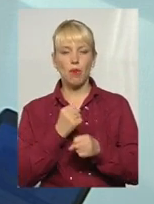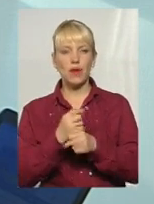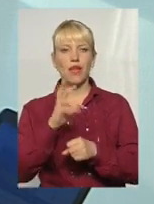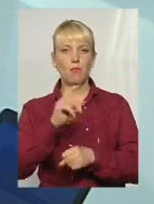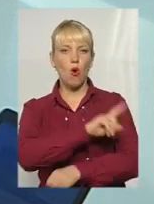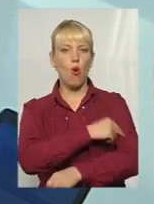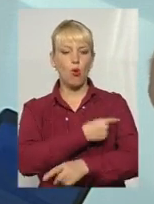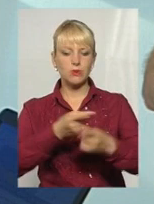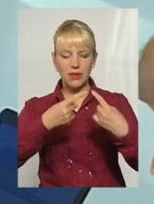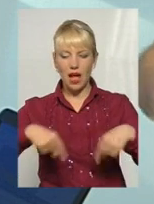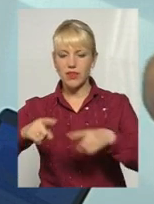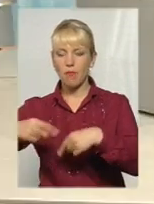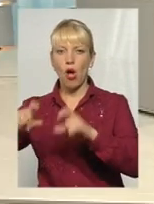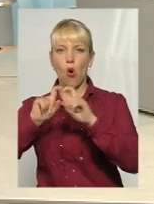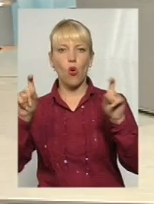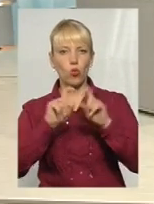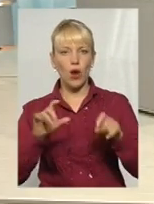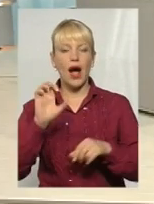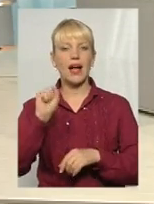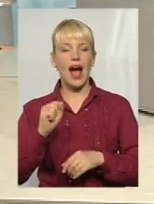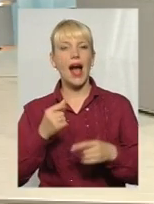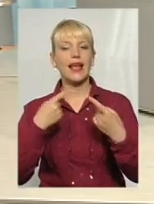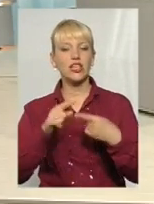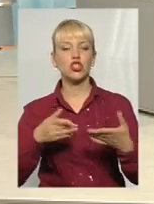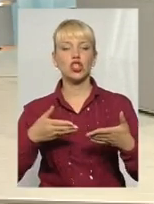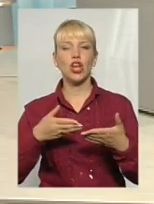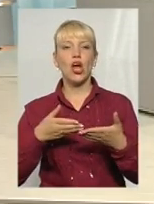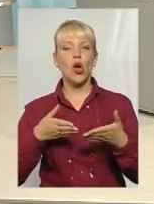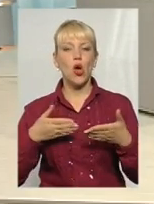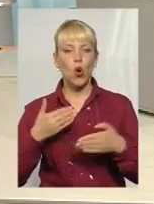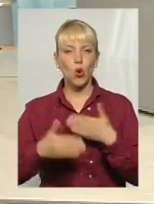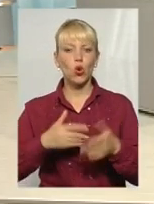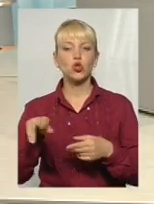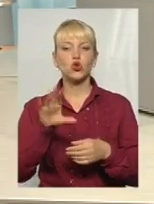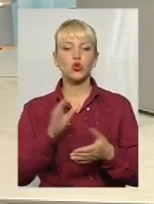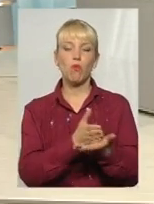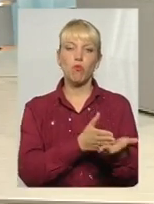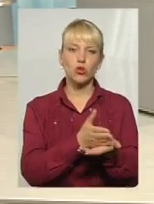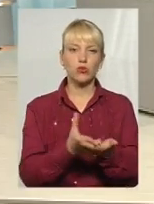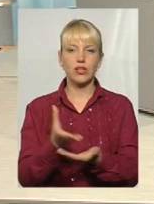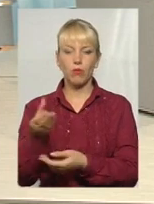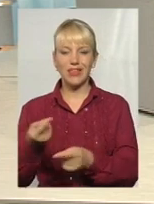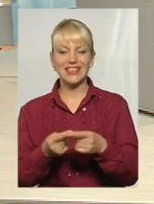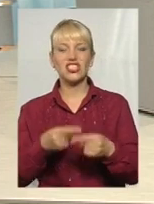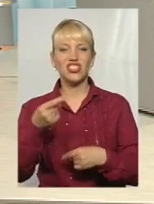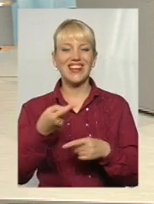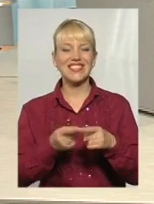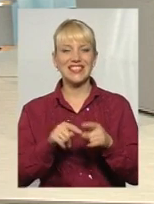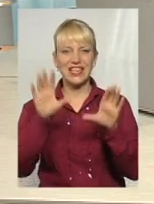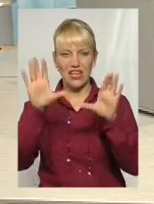округах, а інший крок щодо послуги і оплати, от якраз через цей закон і зміни до